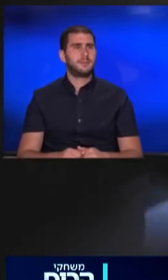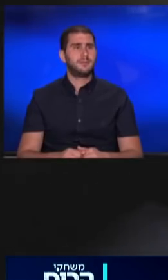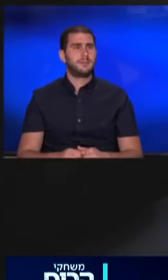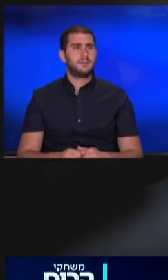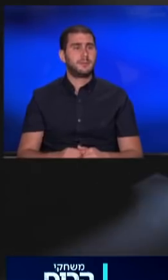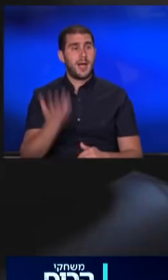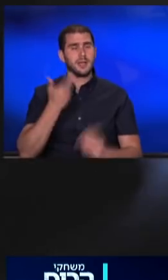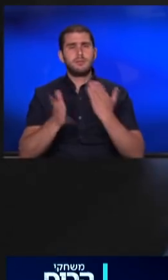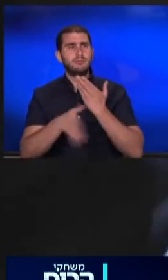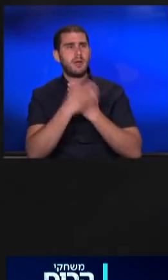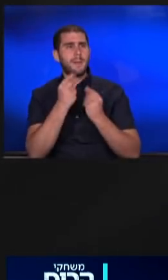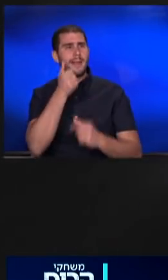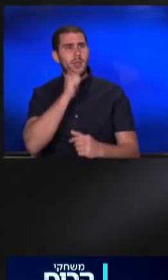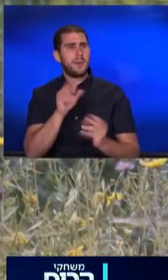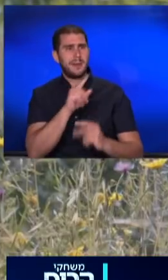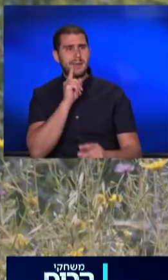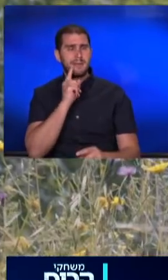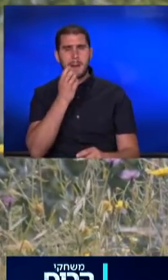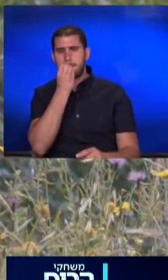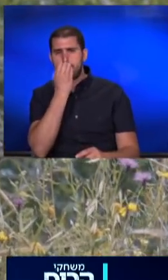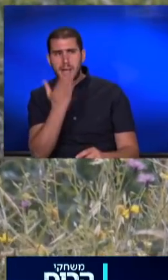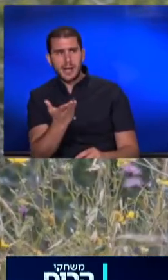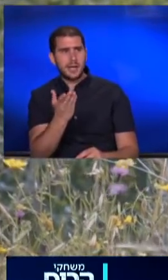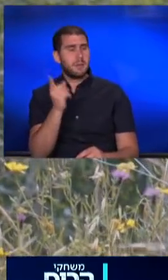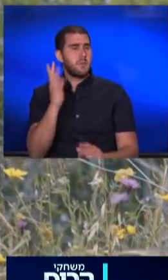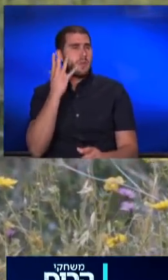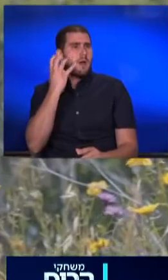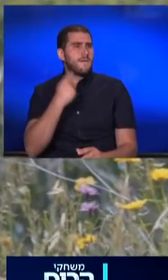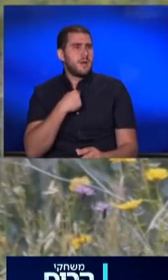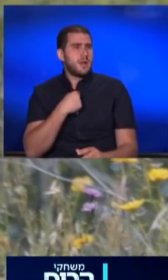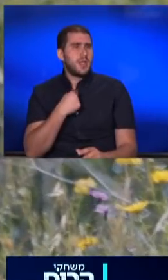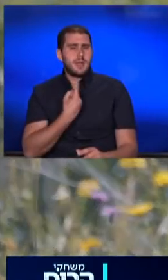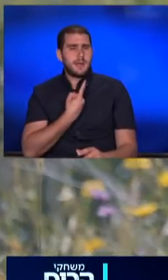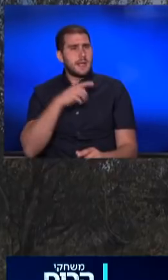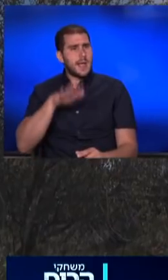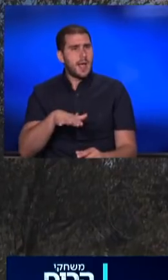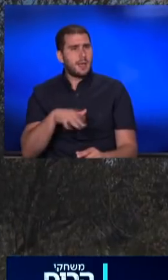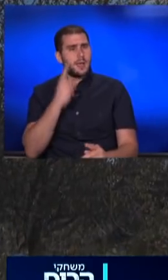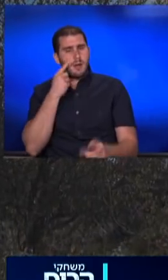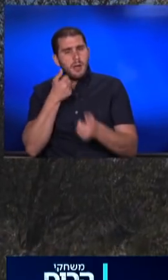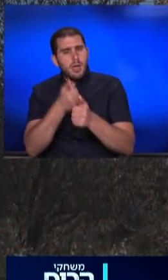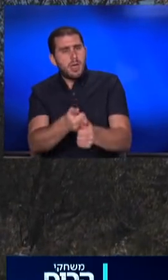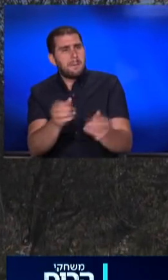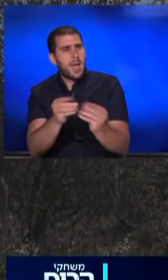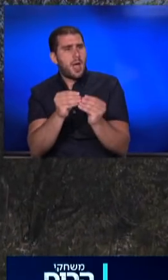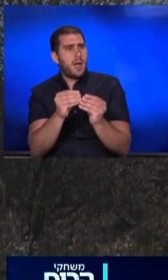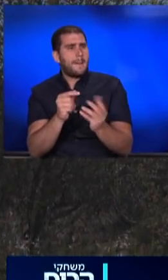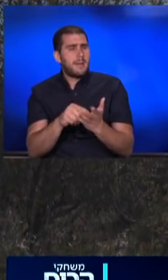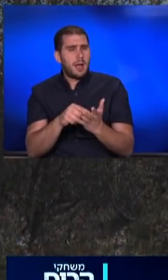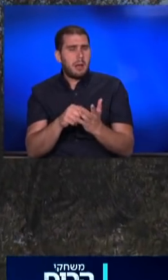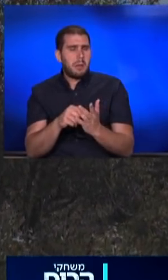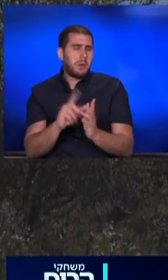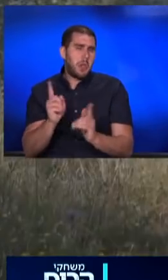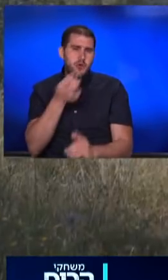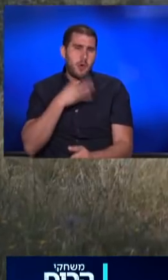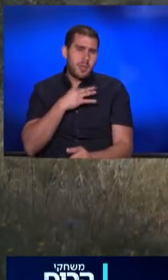הייתי יוצא הרבה לטיולים עם אמא שלי לפרחים וכאלה, היא נורא אהבה, ואני פשוט בתור ילד נגרח אחריה, כי לא באמת שאלו